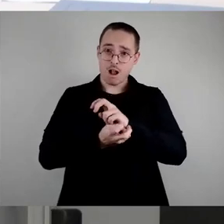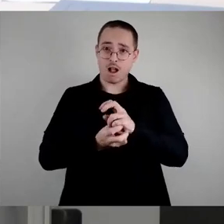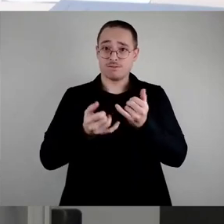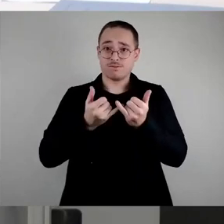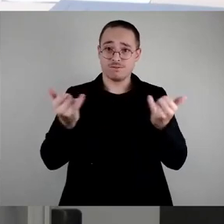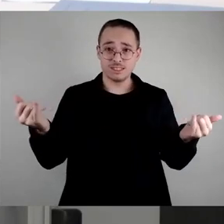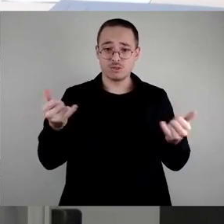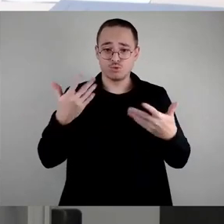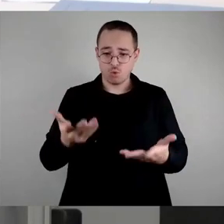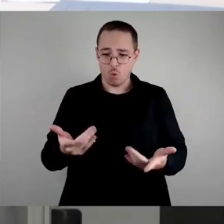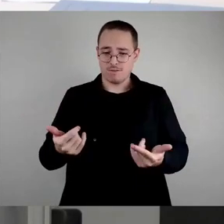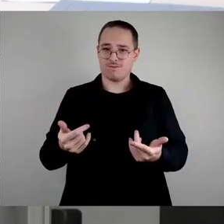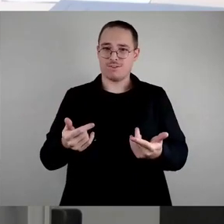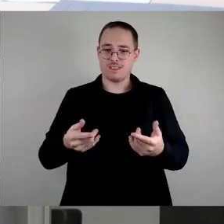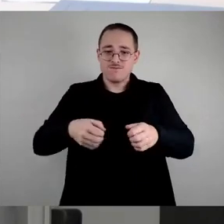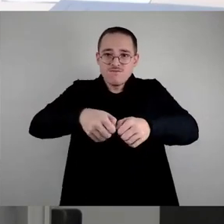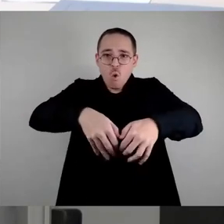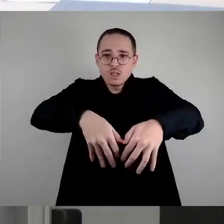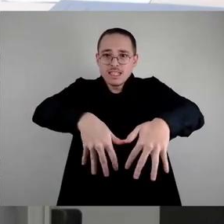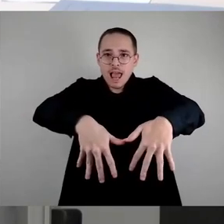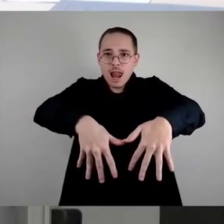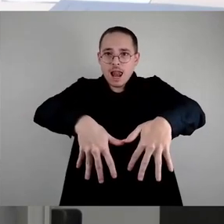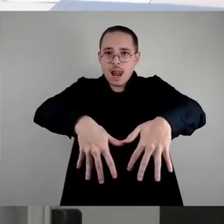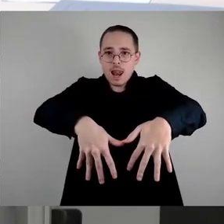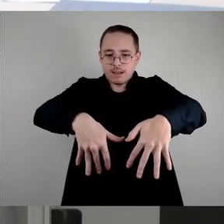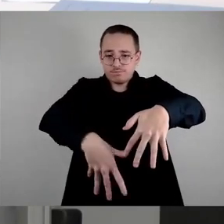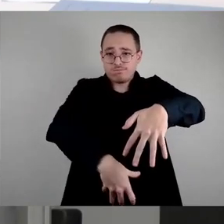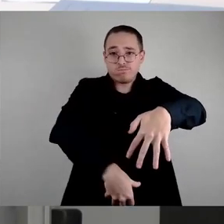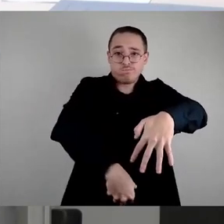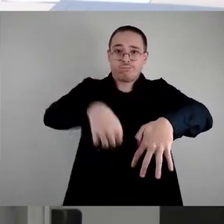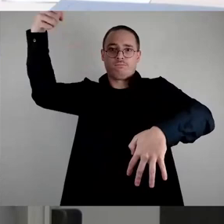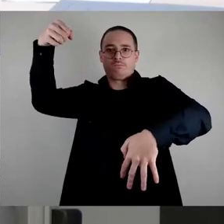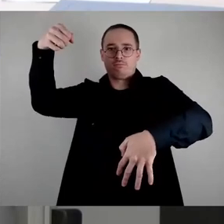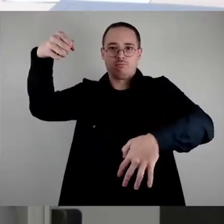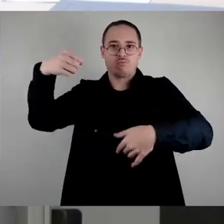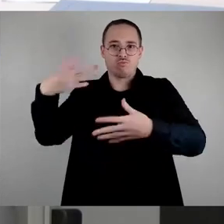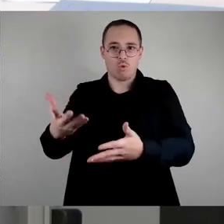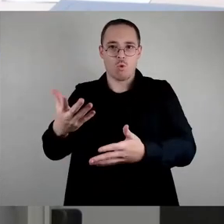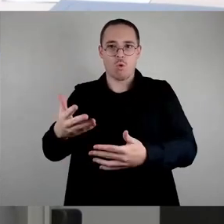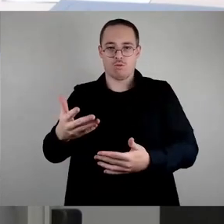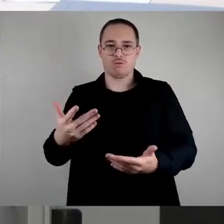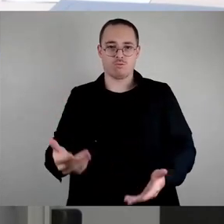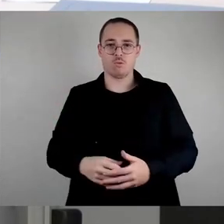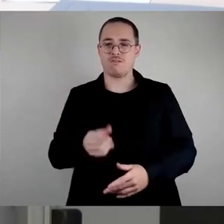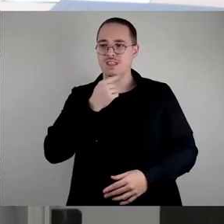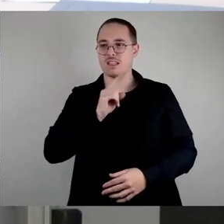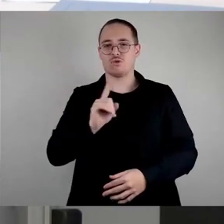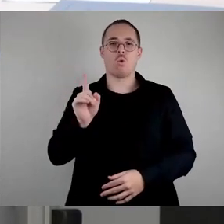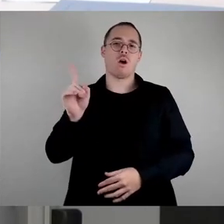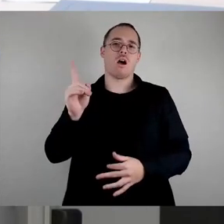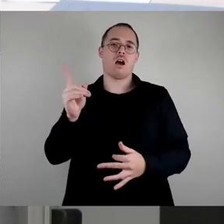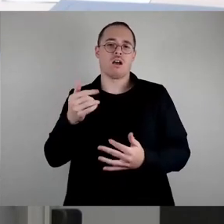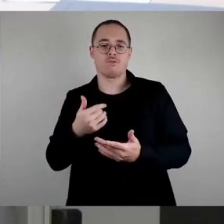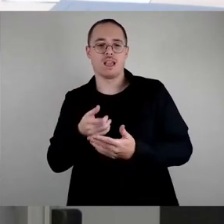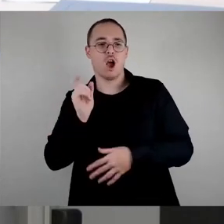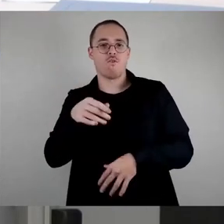anpacken können und nicht erst am Ende mit dem gemeindlichen Vollzugsdienst. Also bitte. Gut, dann möchte ich jetzt noch mal